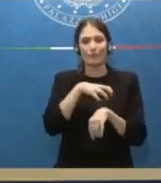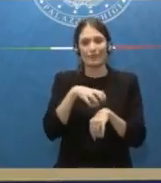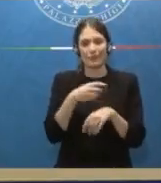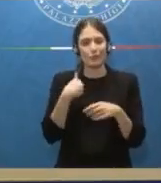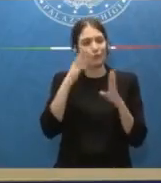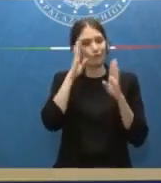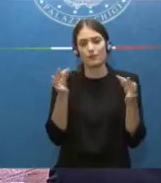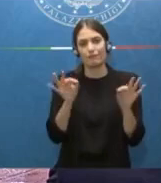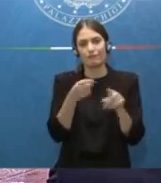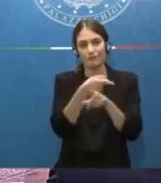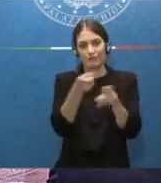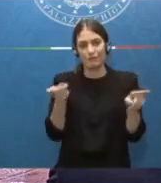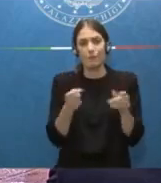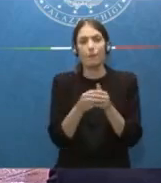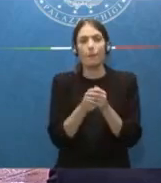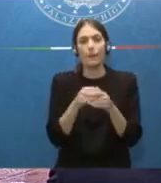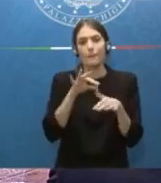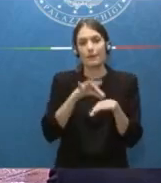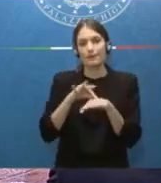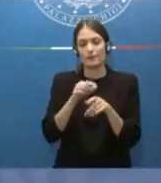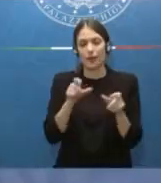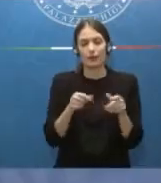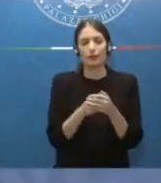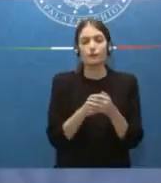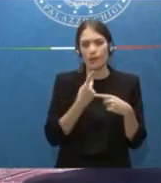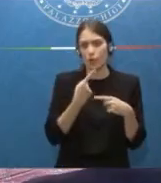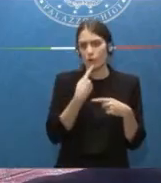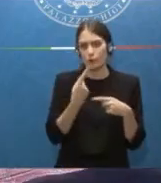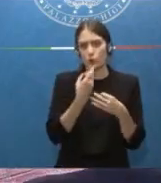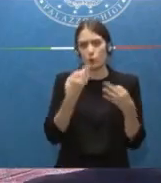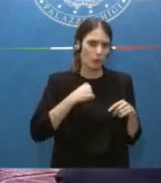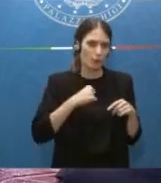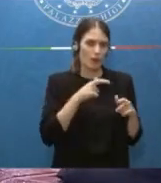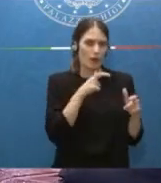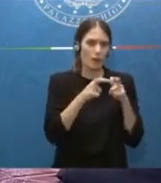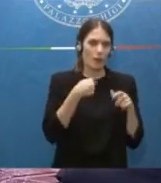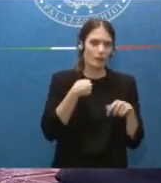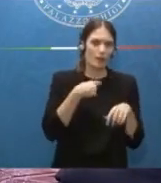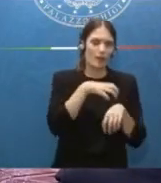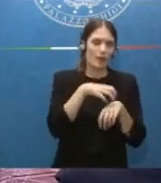Riguardo agli altri ministri, sempre più in difficoltà con il Ministro Piantenosi, del Ministro Nordio, ma...